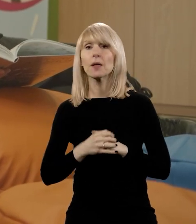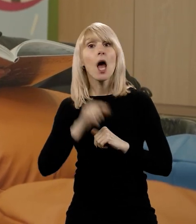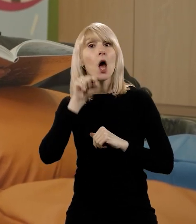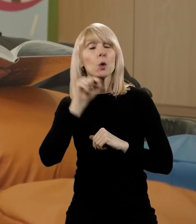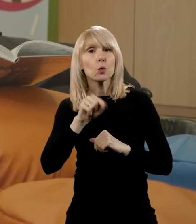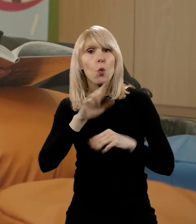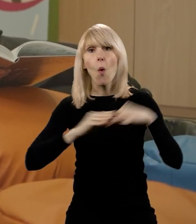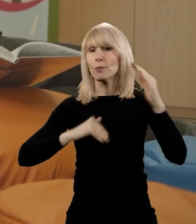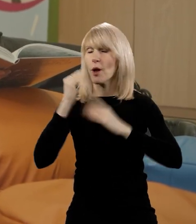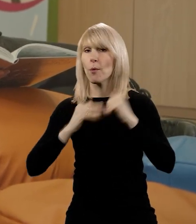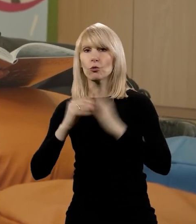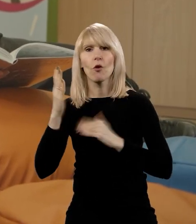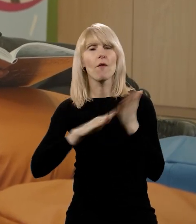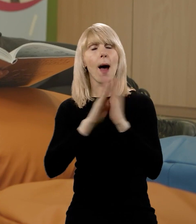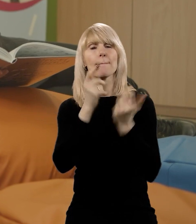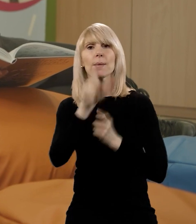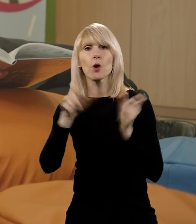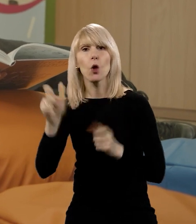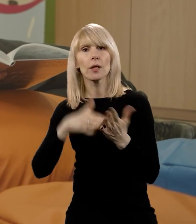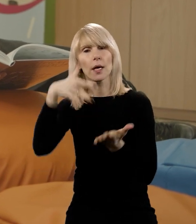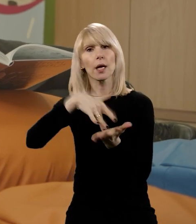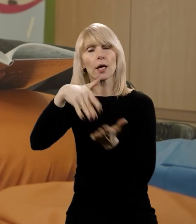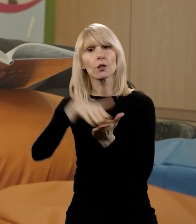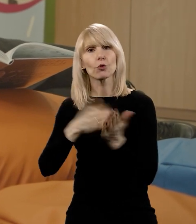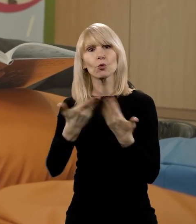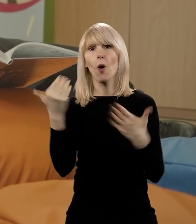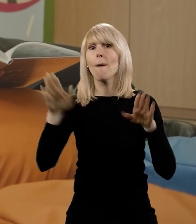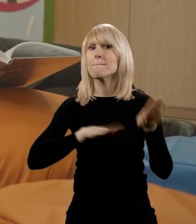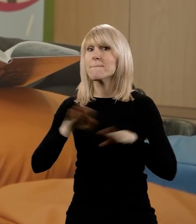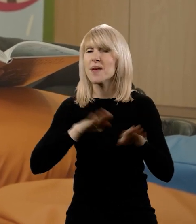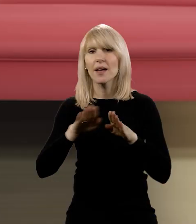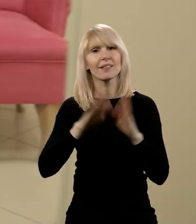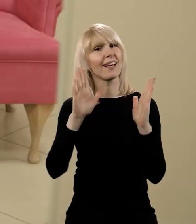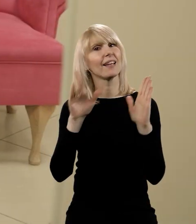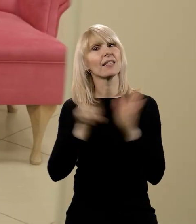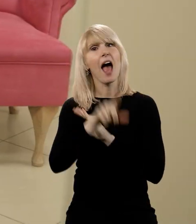biblioteki w Sieradzu to nie tylko nowe miejsce dla książek, ale przede wszystkim dla ludzi.